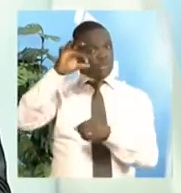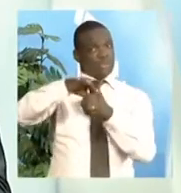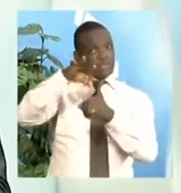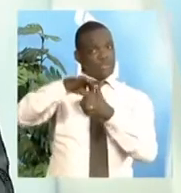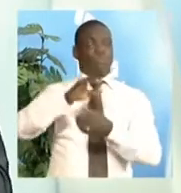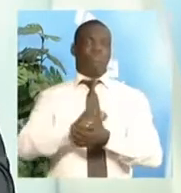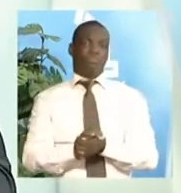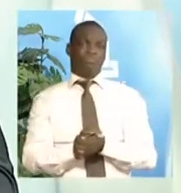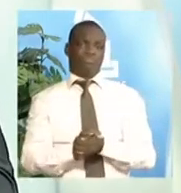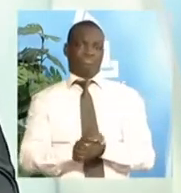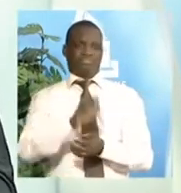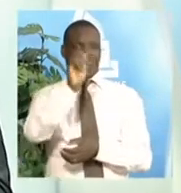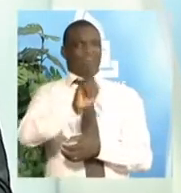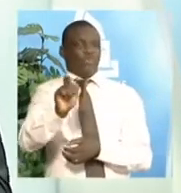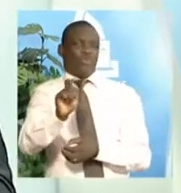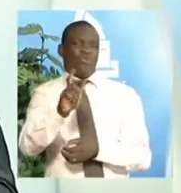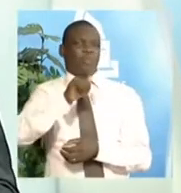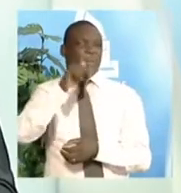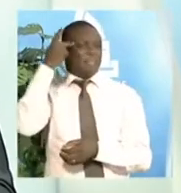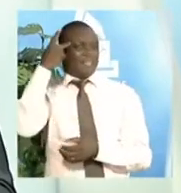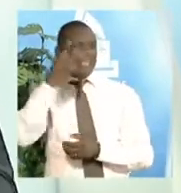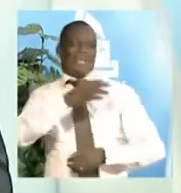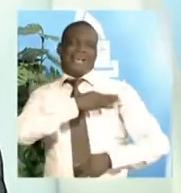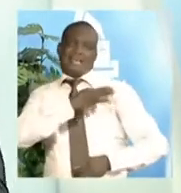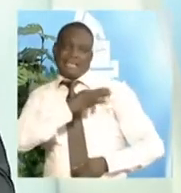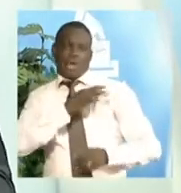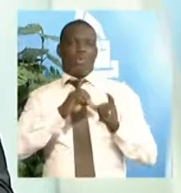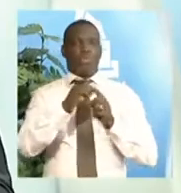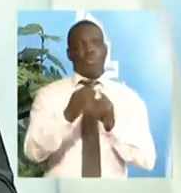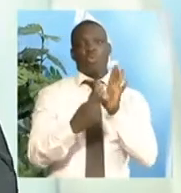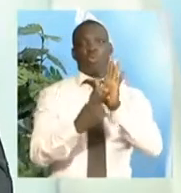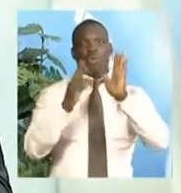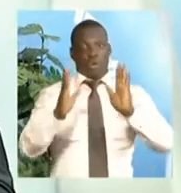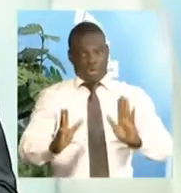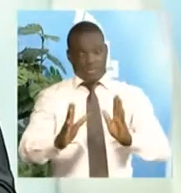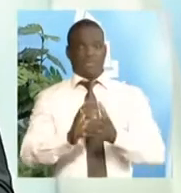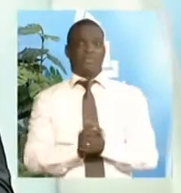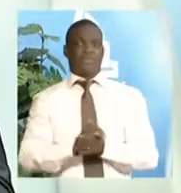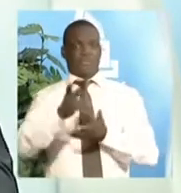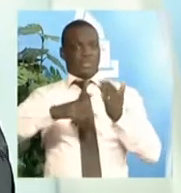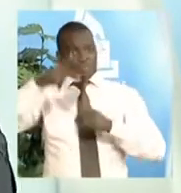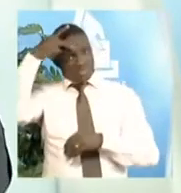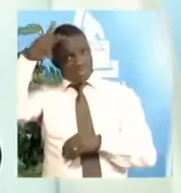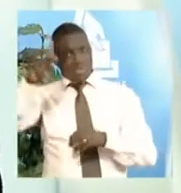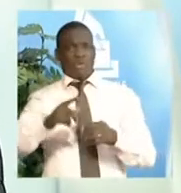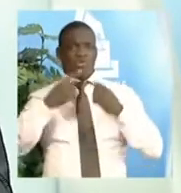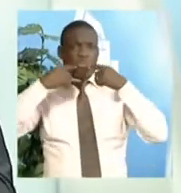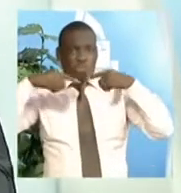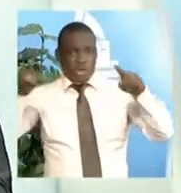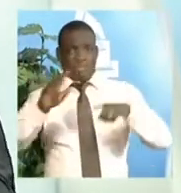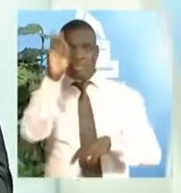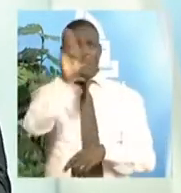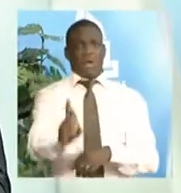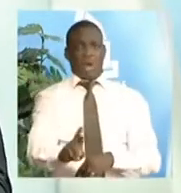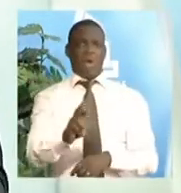Donc, c'est hasardeux de la part des candidats ou des représentants de ceux-ci ou des partis politiques de proclamer les résultats